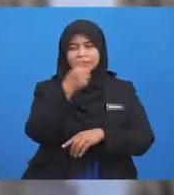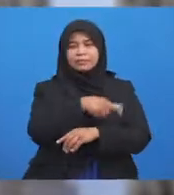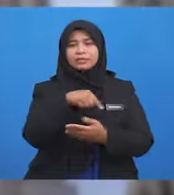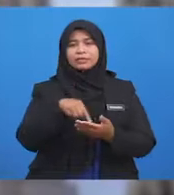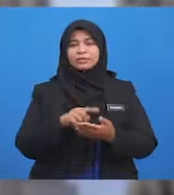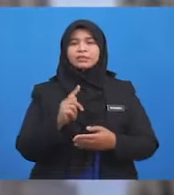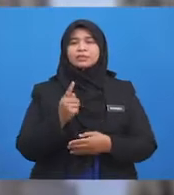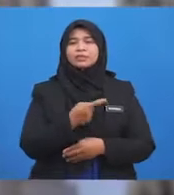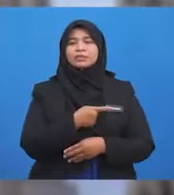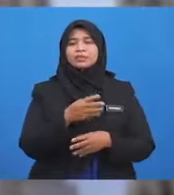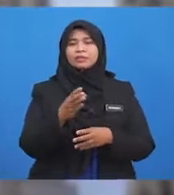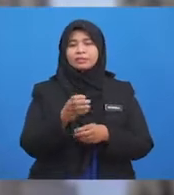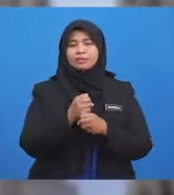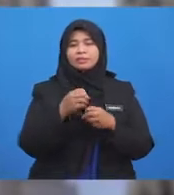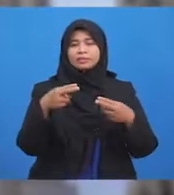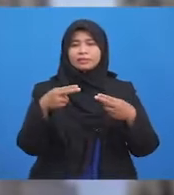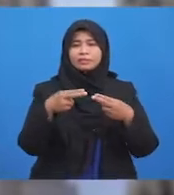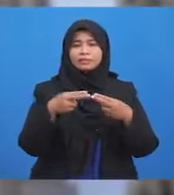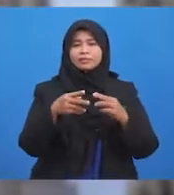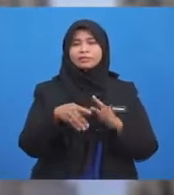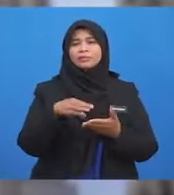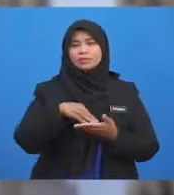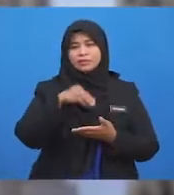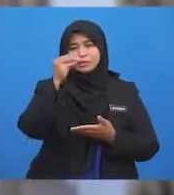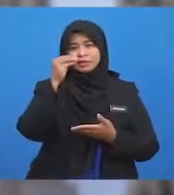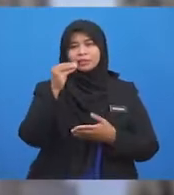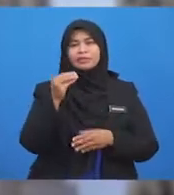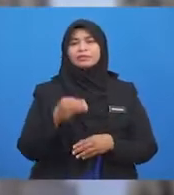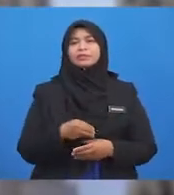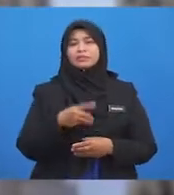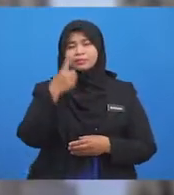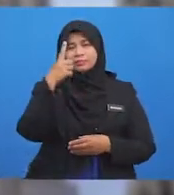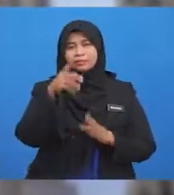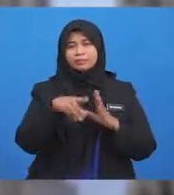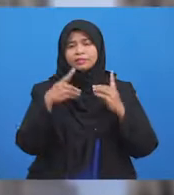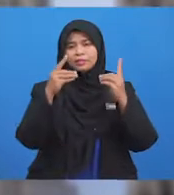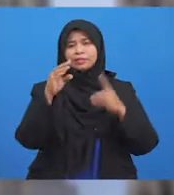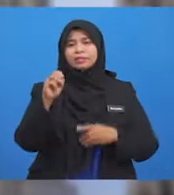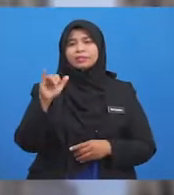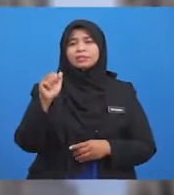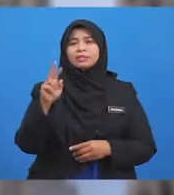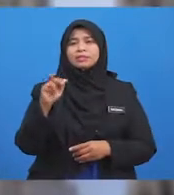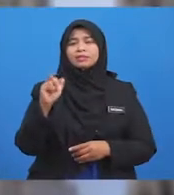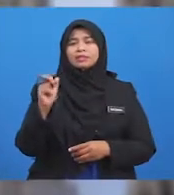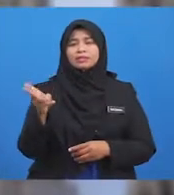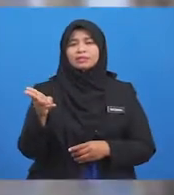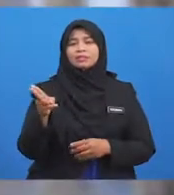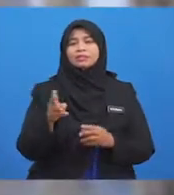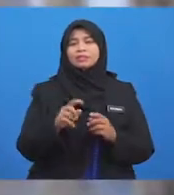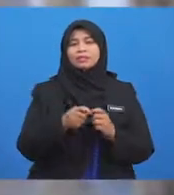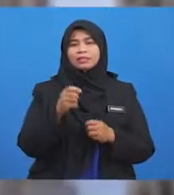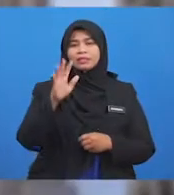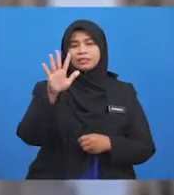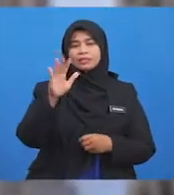ini, kita dapat menyambung lagi pembelajaran kita dalam subjek pendidikan syariah Islamiyah tingkatan